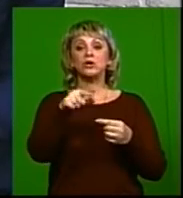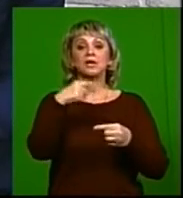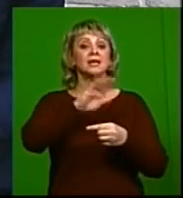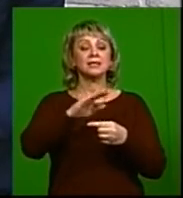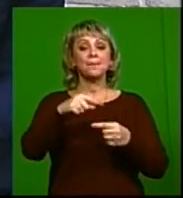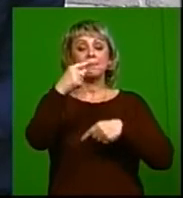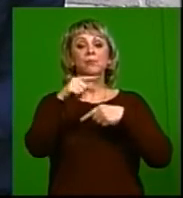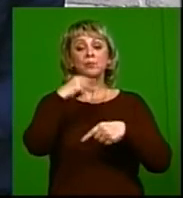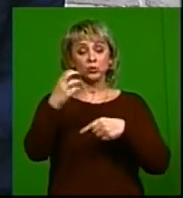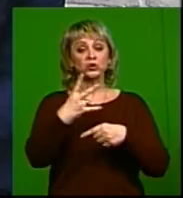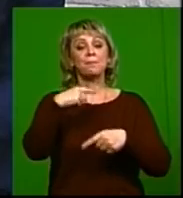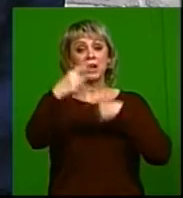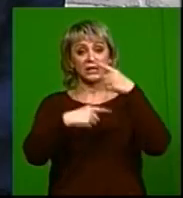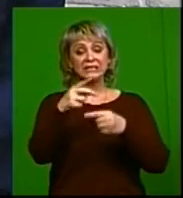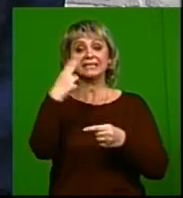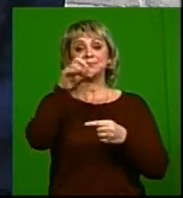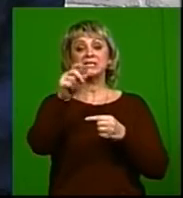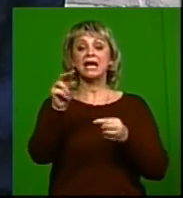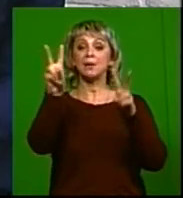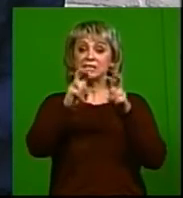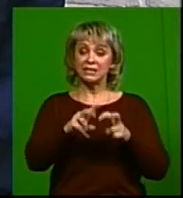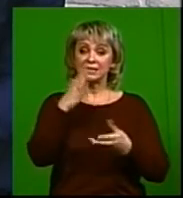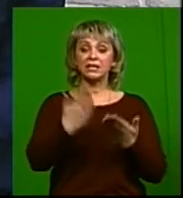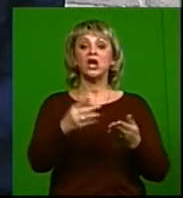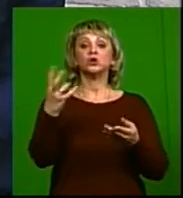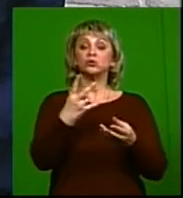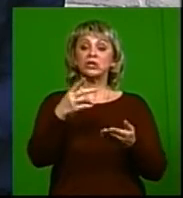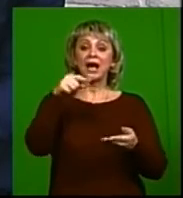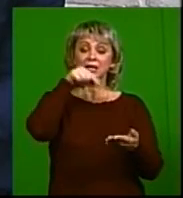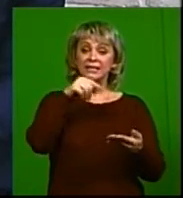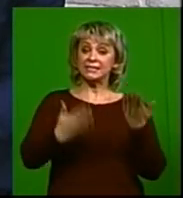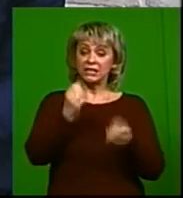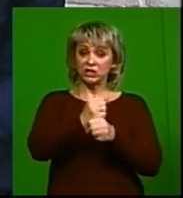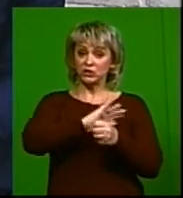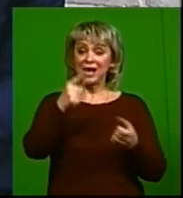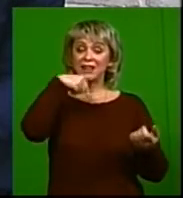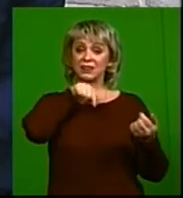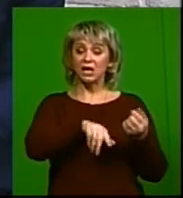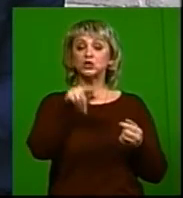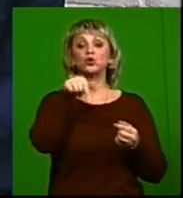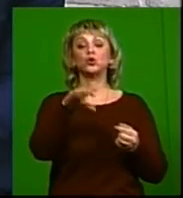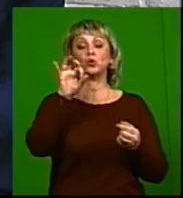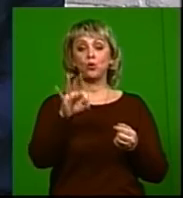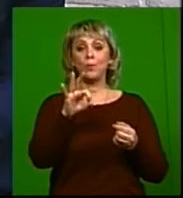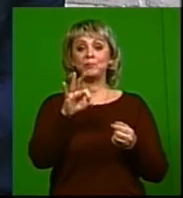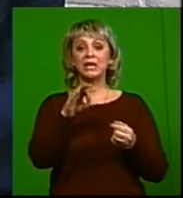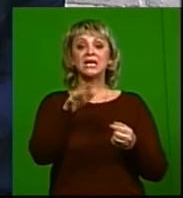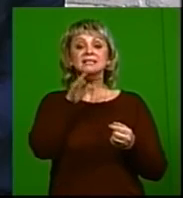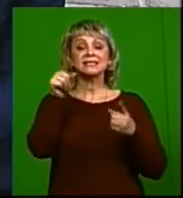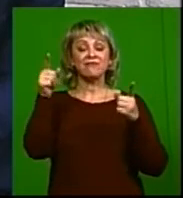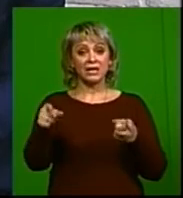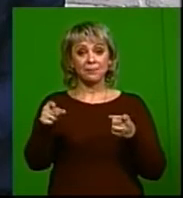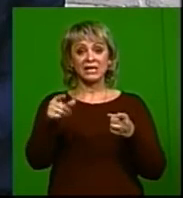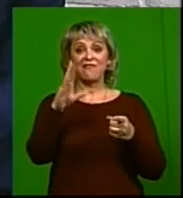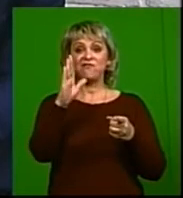диспансерное обследование у врачей, да, не делать ряд анализов, не контролировать состояние своего здоровья, то со временем